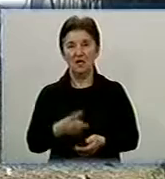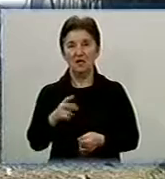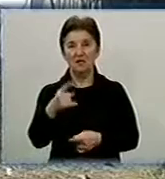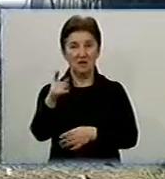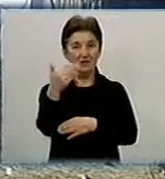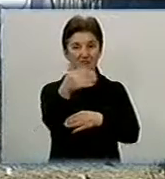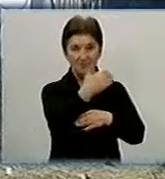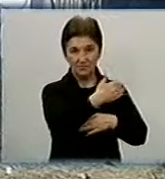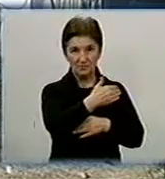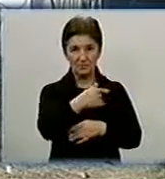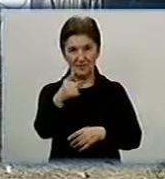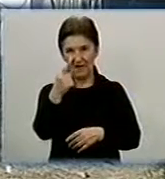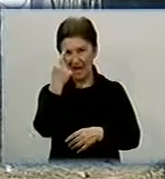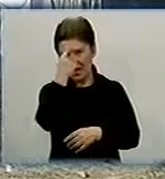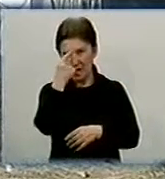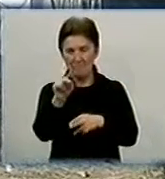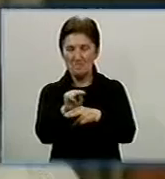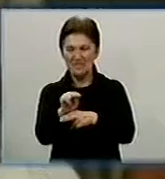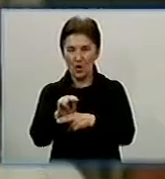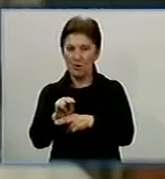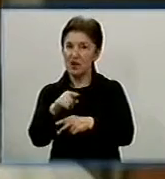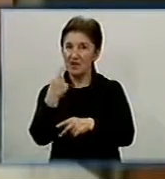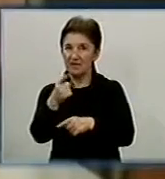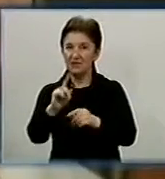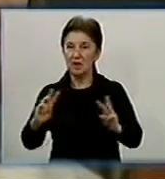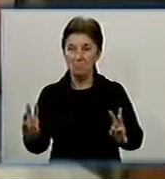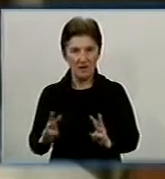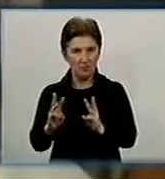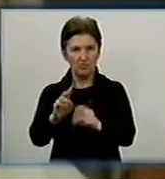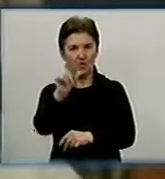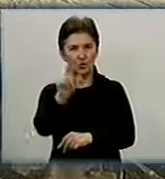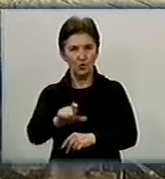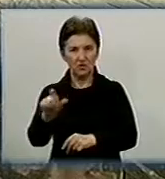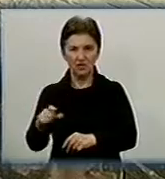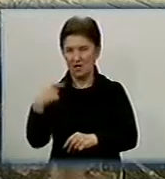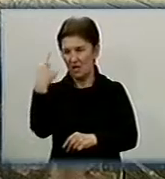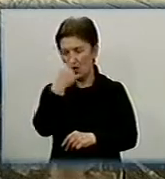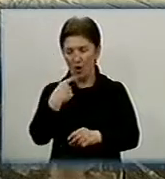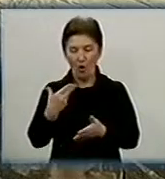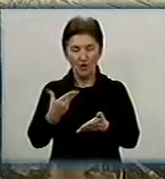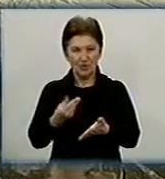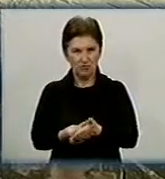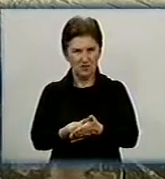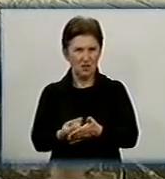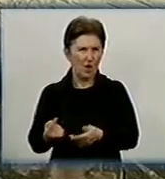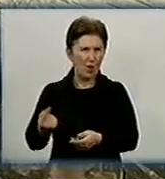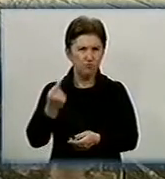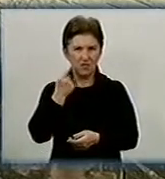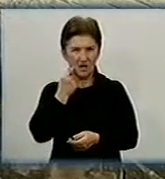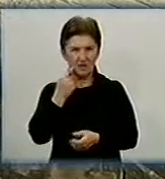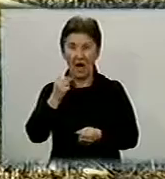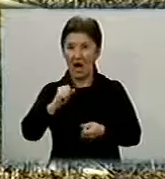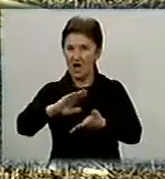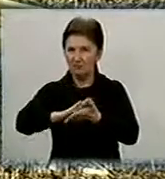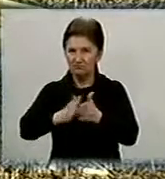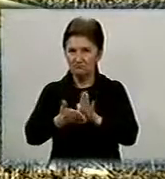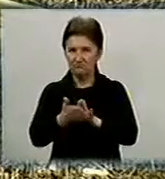пов'язаний рушник, психолог Ольга Сахно вважає, що підпал зіснувала людина через особисті образи до місцевої влади. А напружена ситуація в